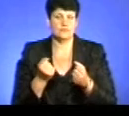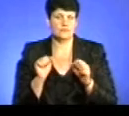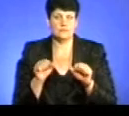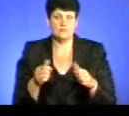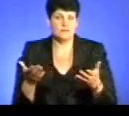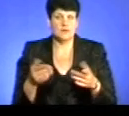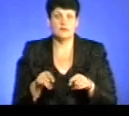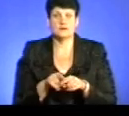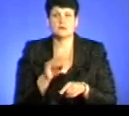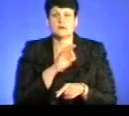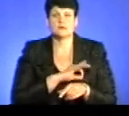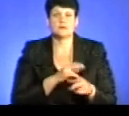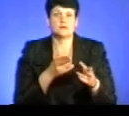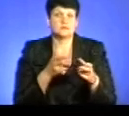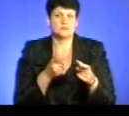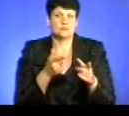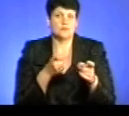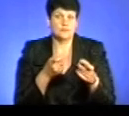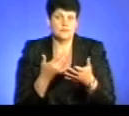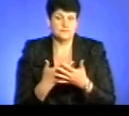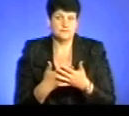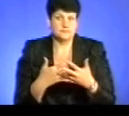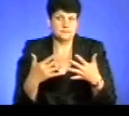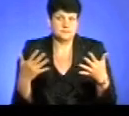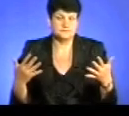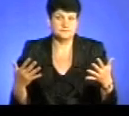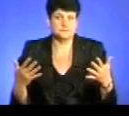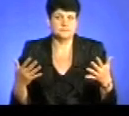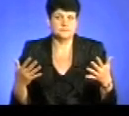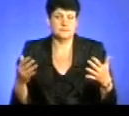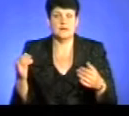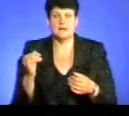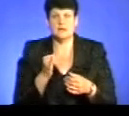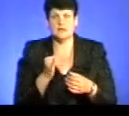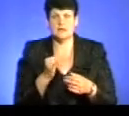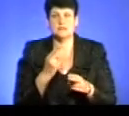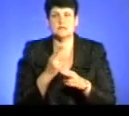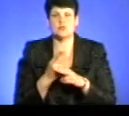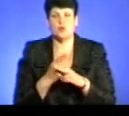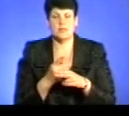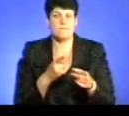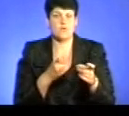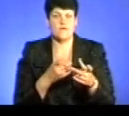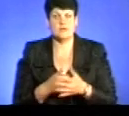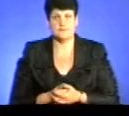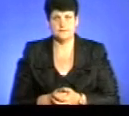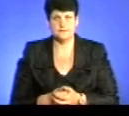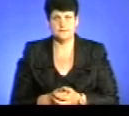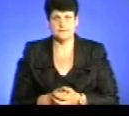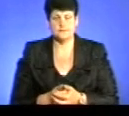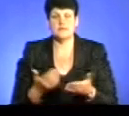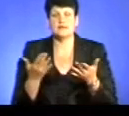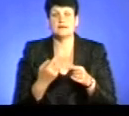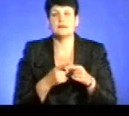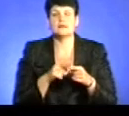користування маслицькою, вогнепальною, іншою зброєю і заборонною полювання. Який із цих